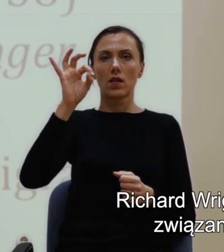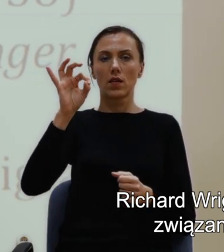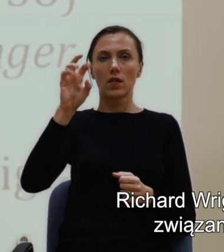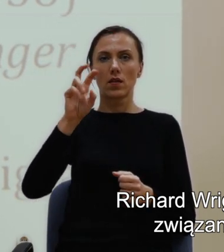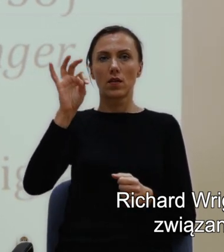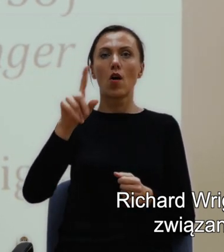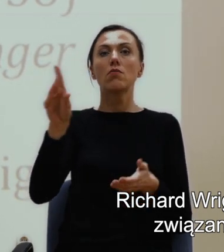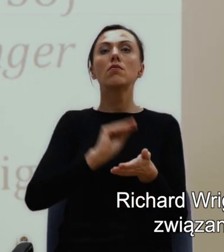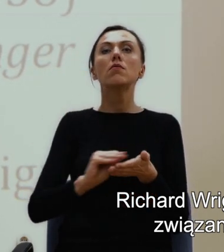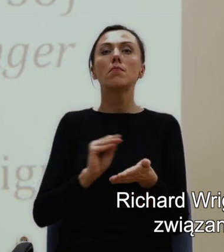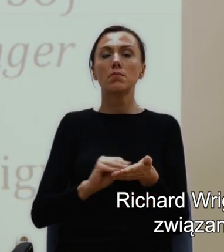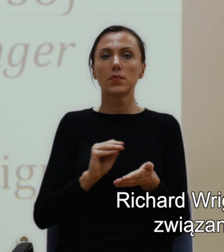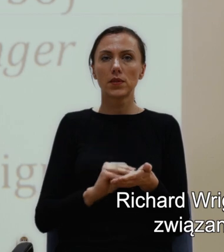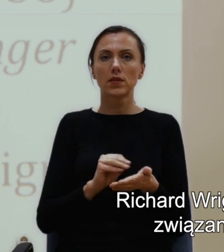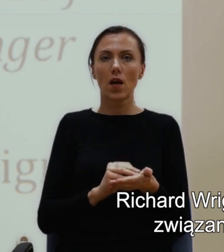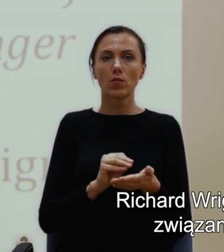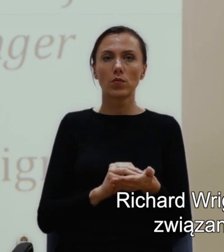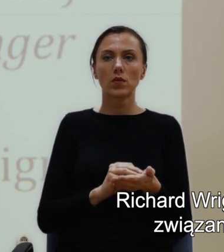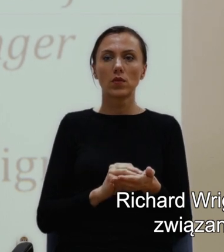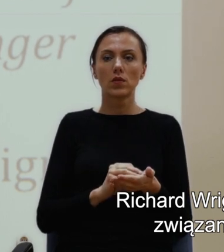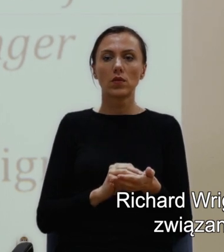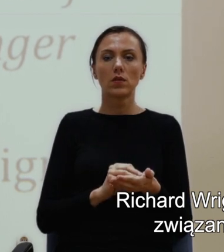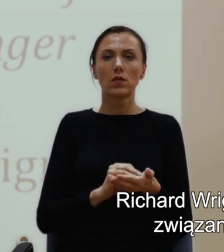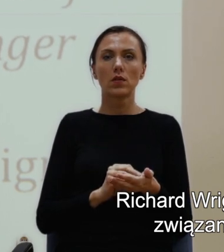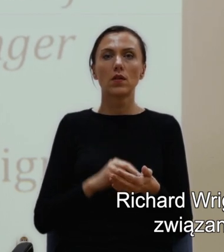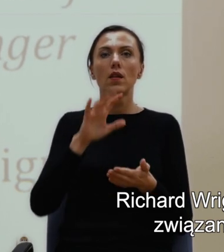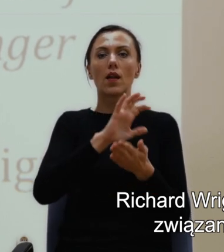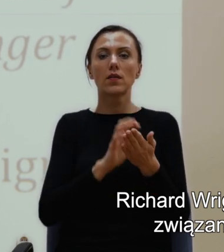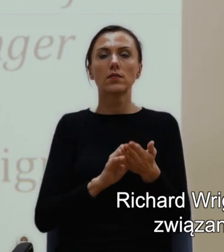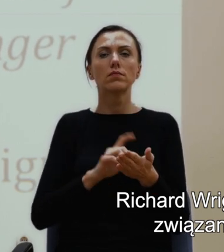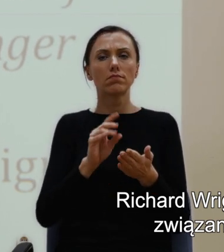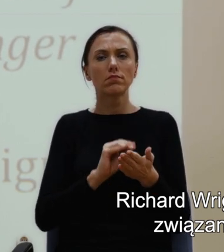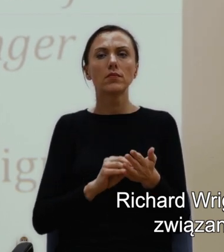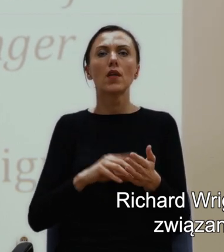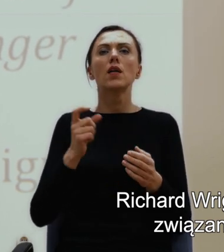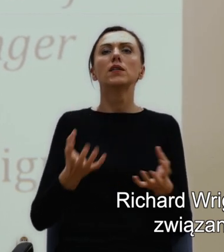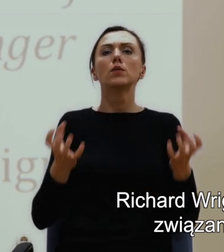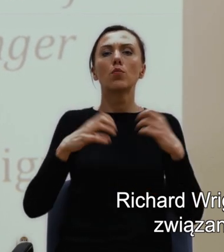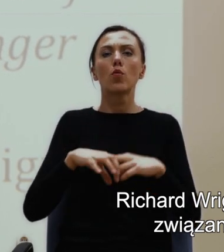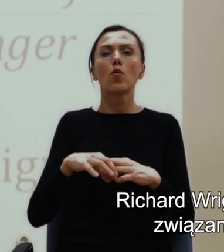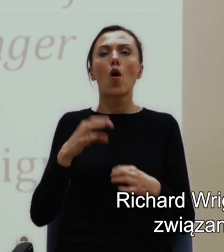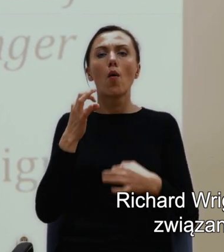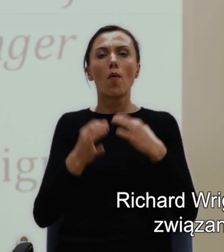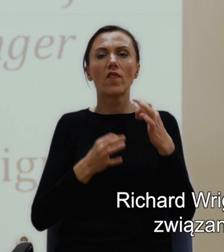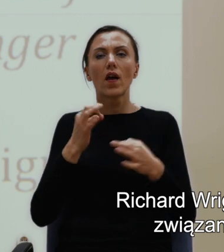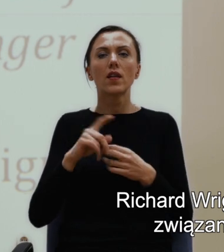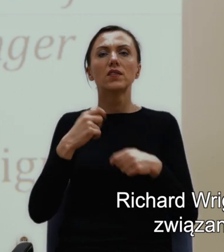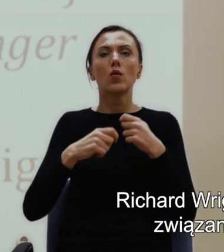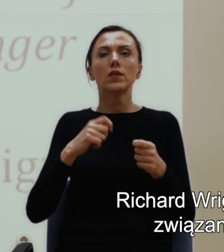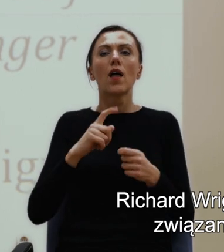teksty jak zbiór opowiadań związanych z linczami Uncle